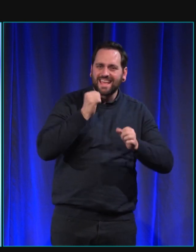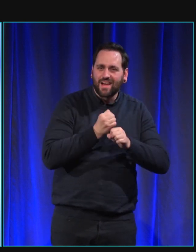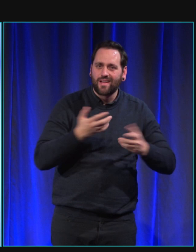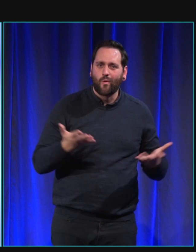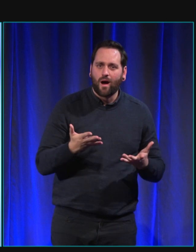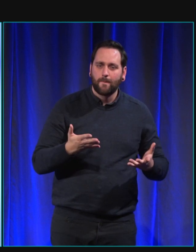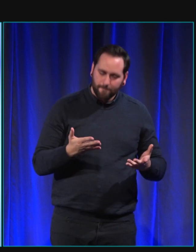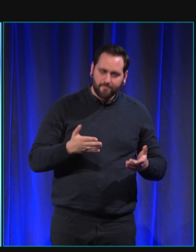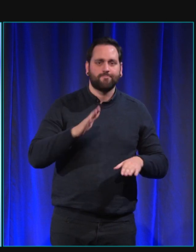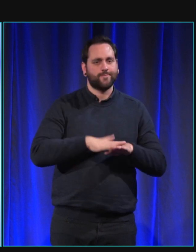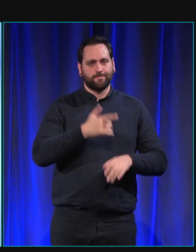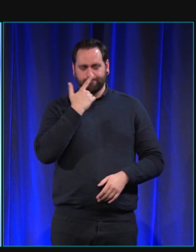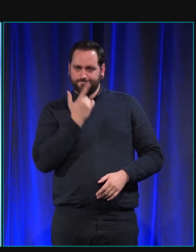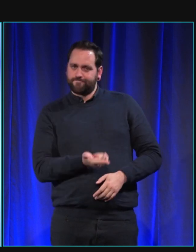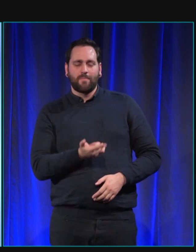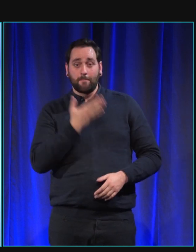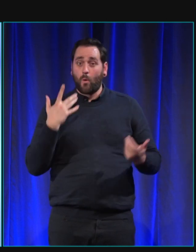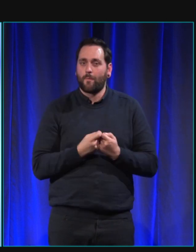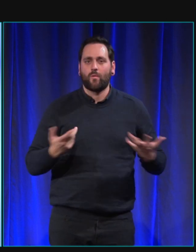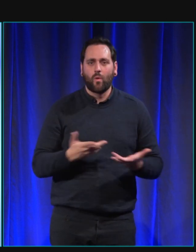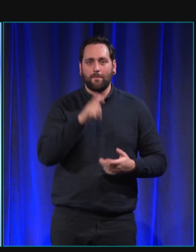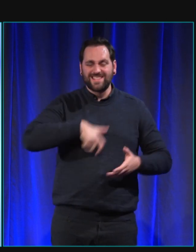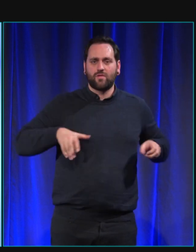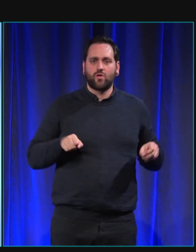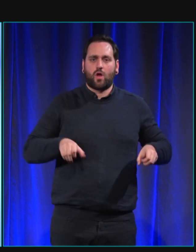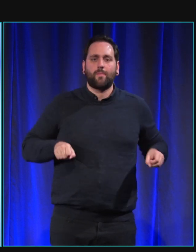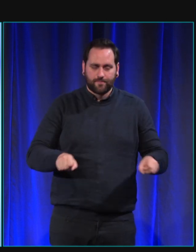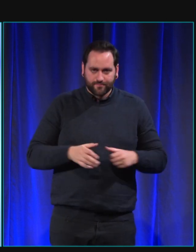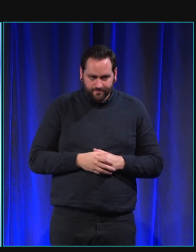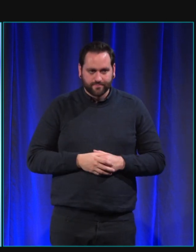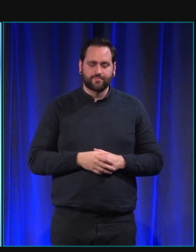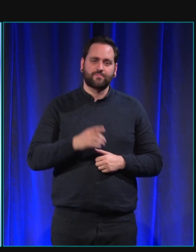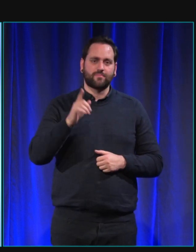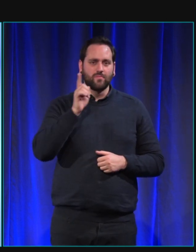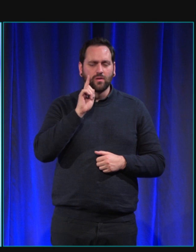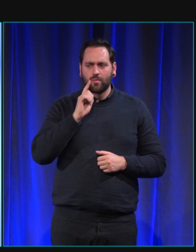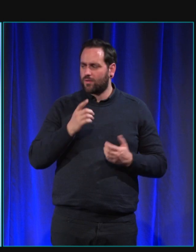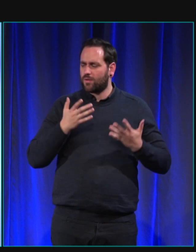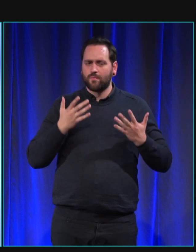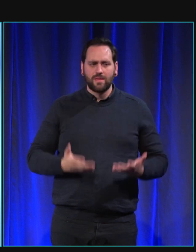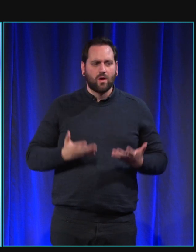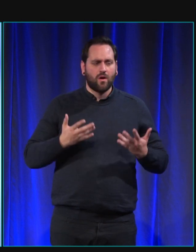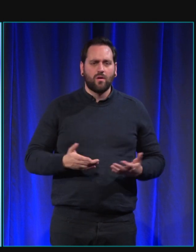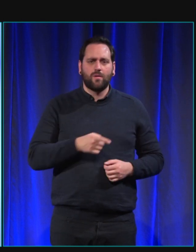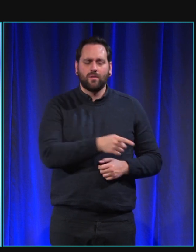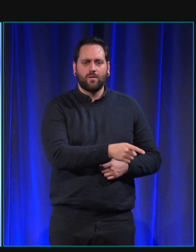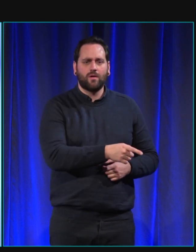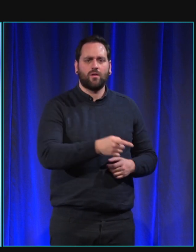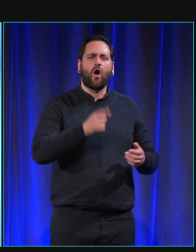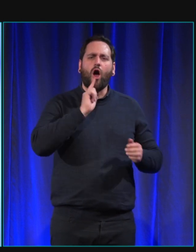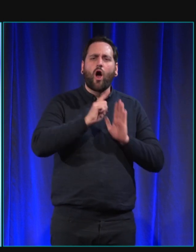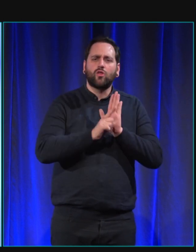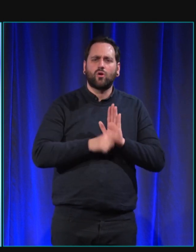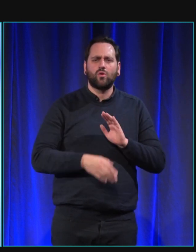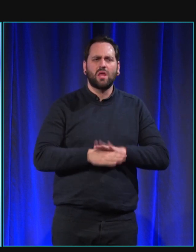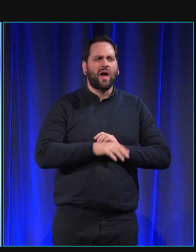LOL elle a 53 ordres au moment de la remise aujourd'hui je pense qu'elle en a plus de 70 parce que c